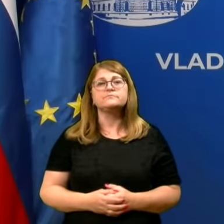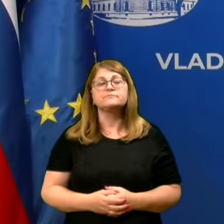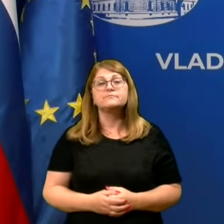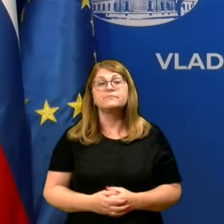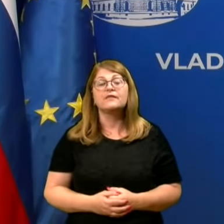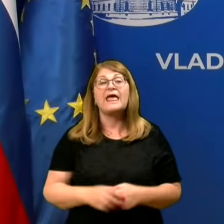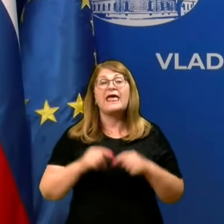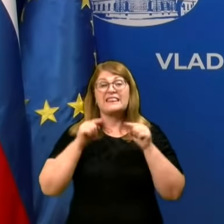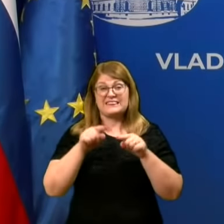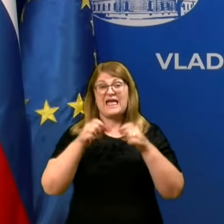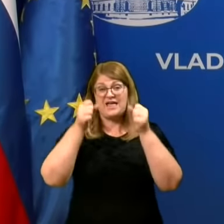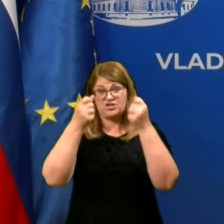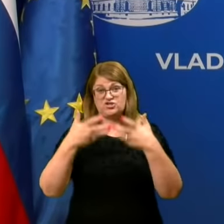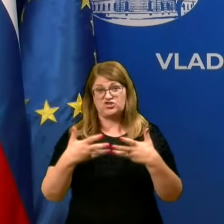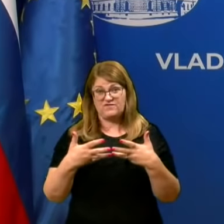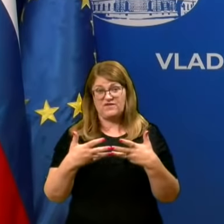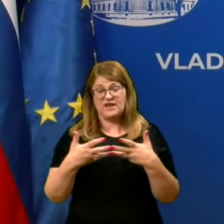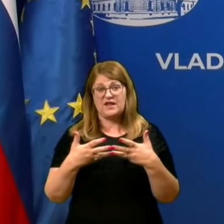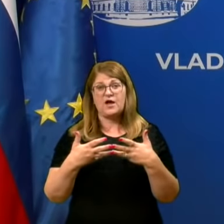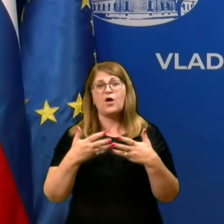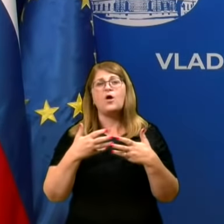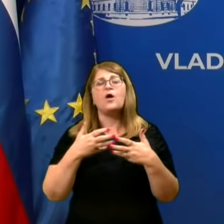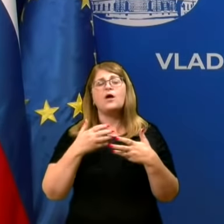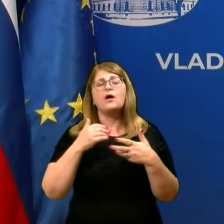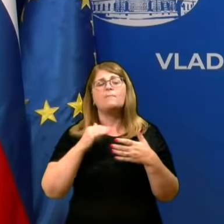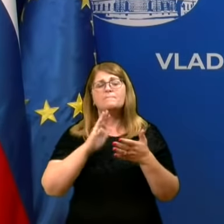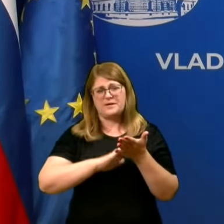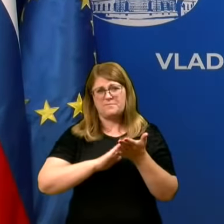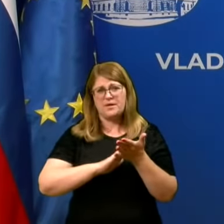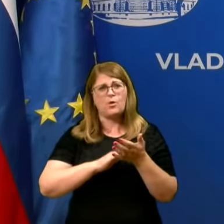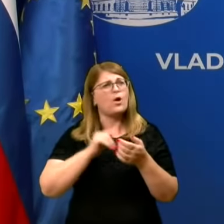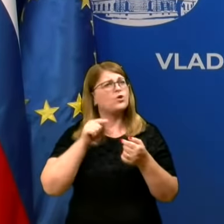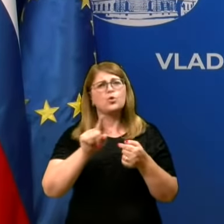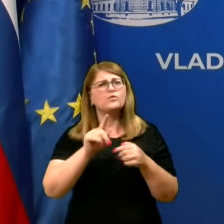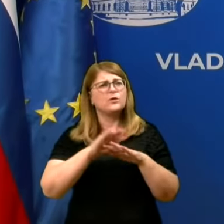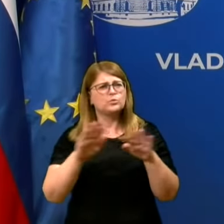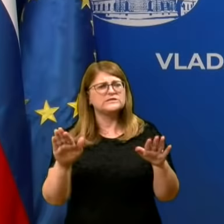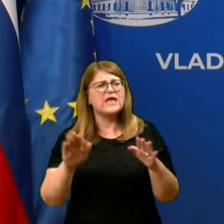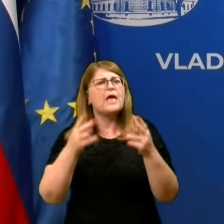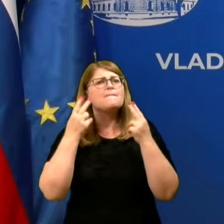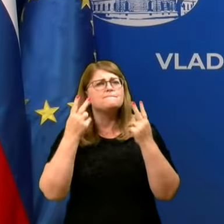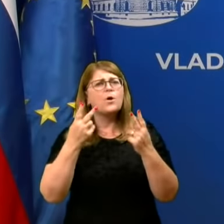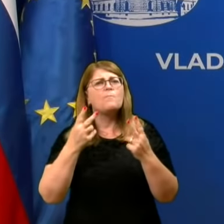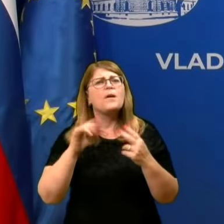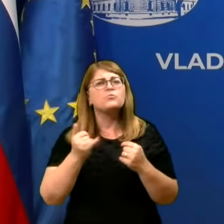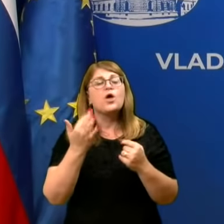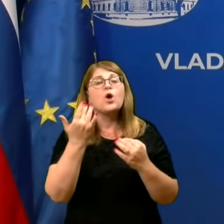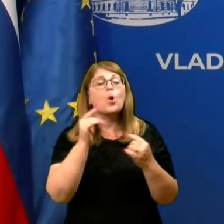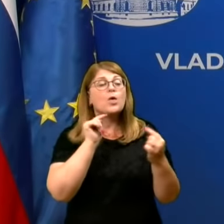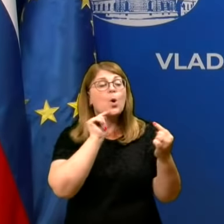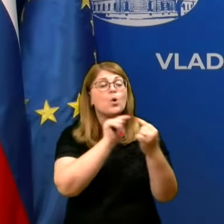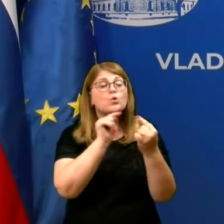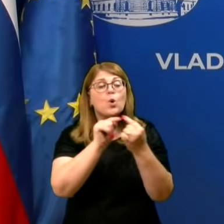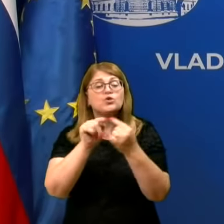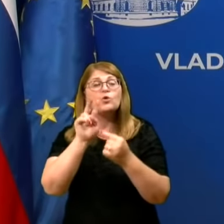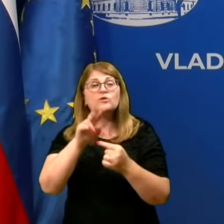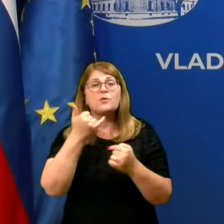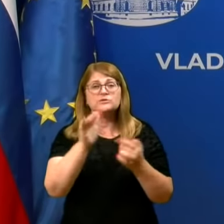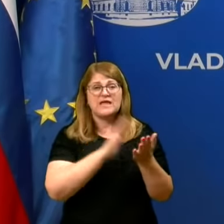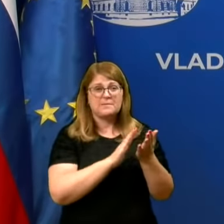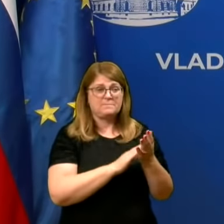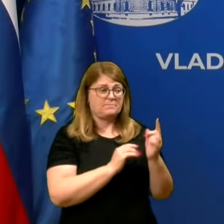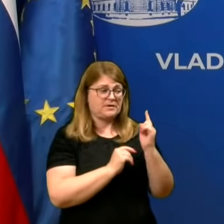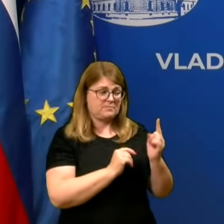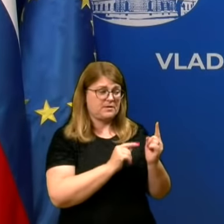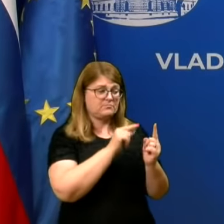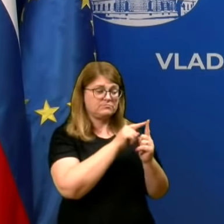Ta številka je seveda, to je število primiru, ampak število primiru ni vse. Pomembno je, kot sem rekel, koliko kontaktov ima vsak primir. Še